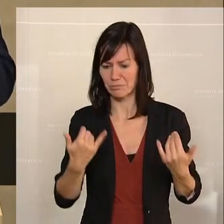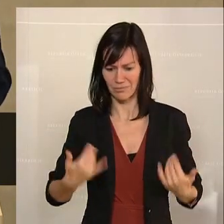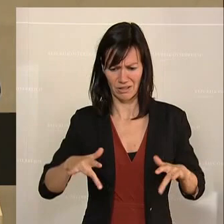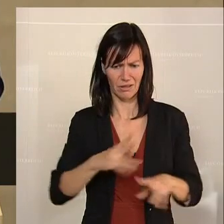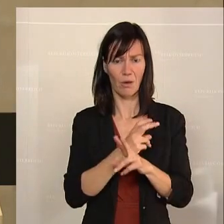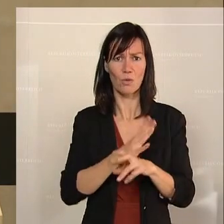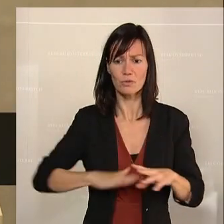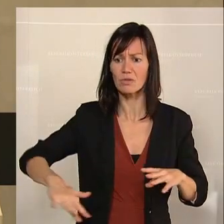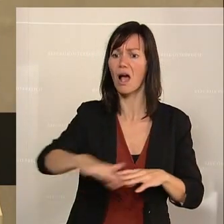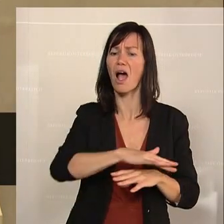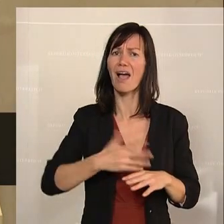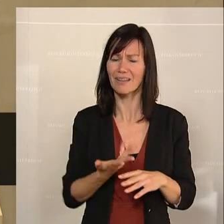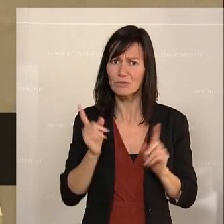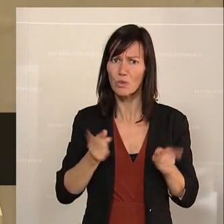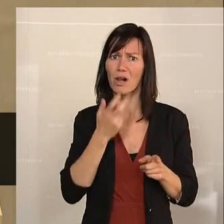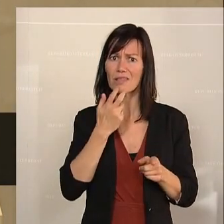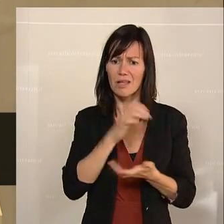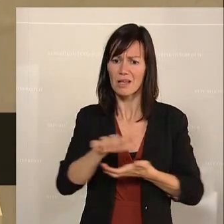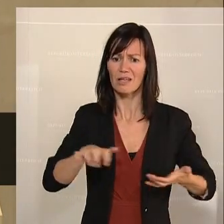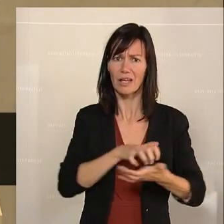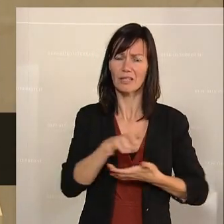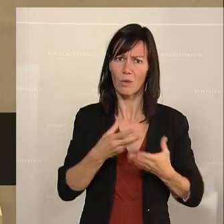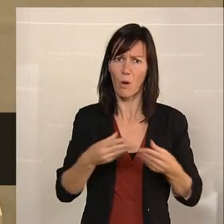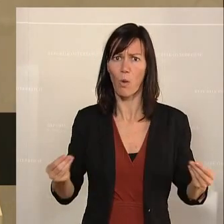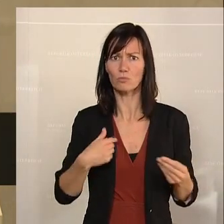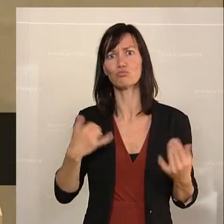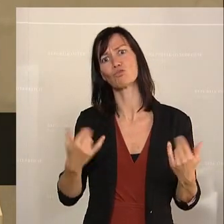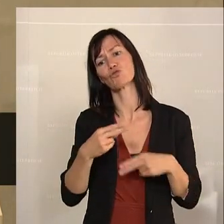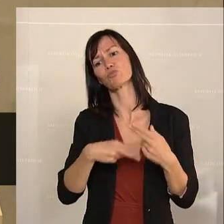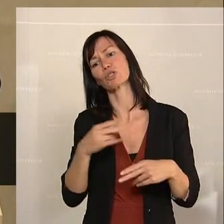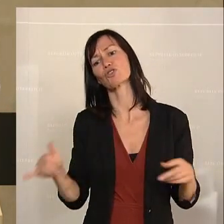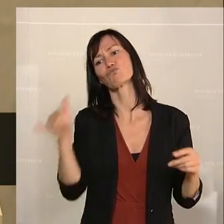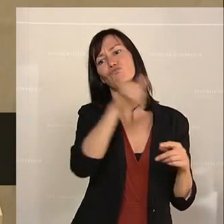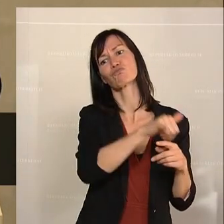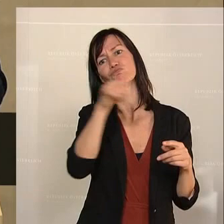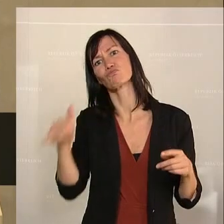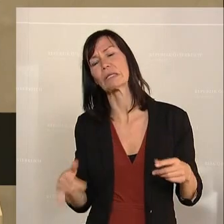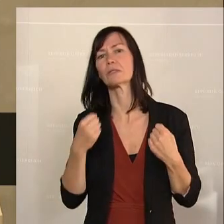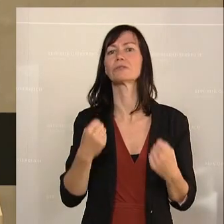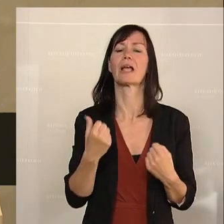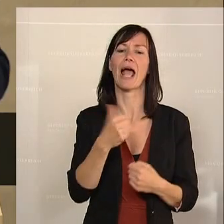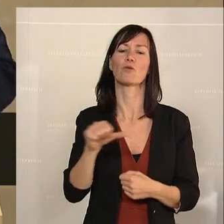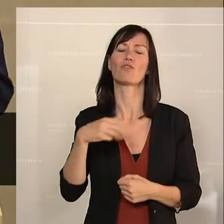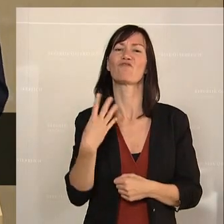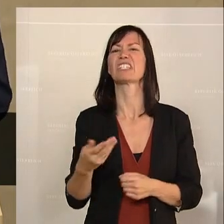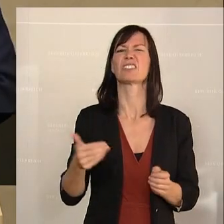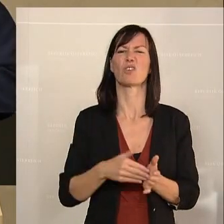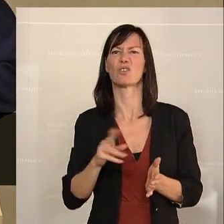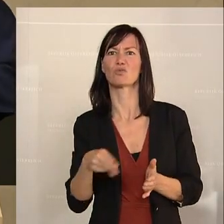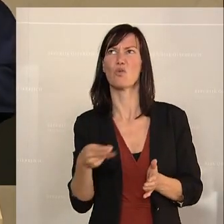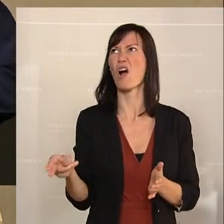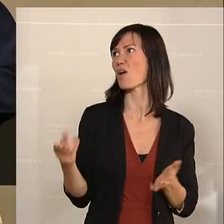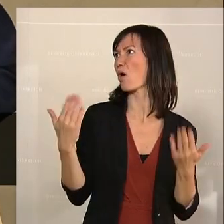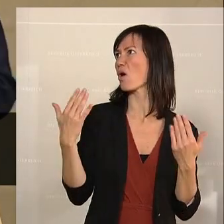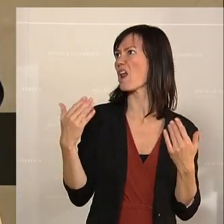gäbe. Sie fliegt lieber spazieren und ich bin überzeugt davon, wenn es wieder retour ist, wird sie in ihr um 140.000 Euro klimatisiertes Büro zurückkehren und wird weiterhin